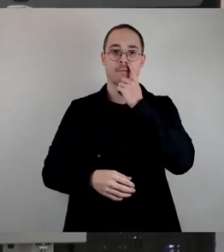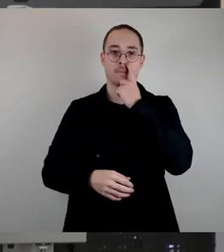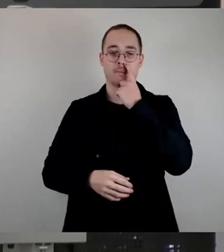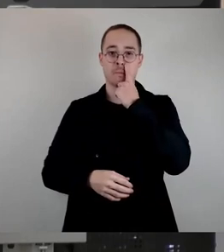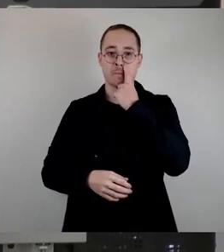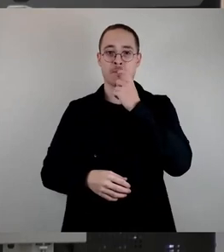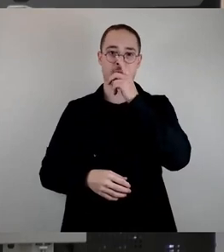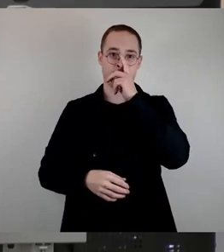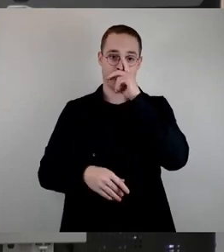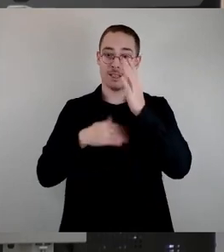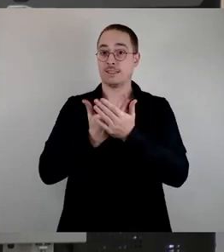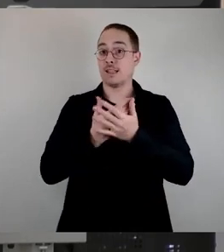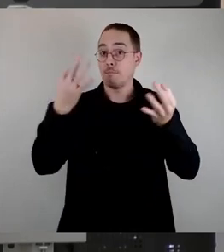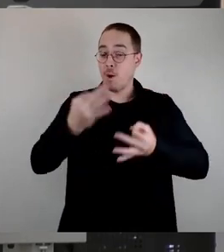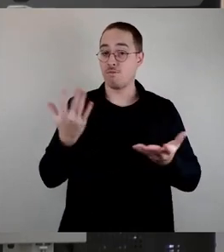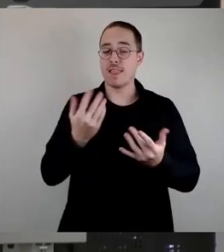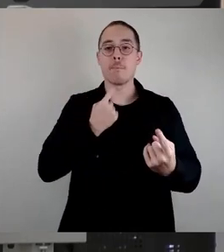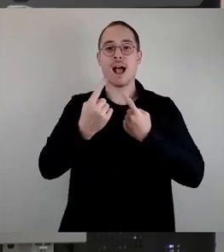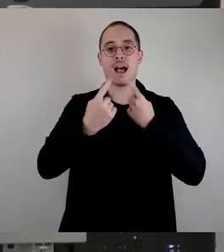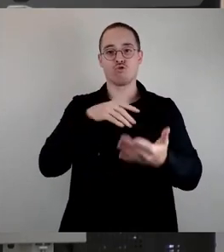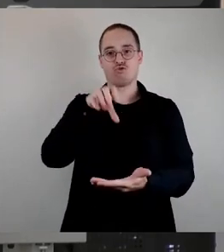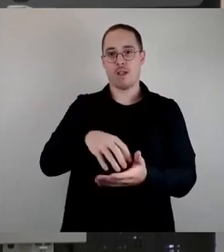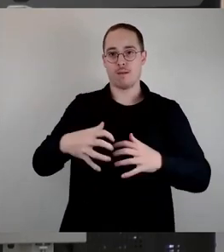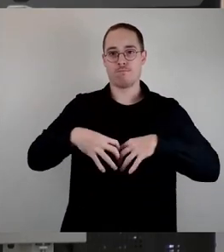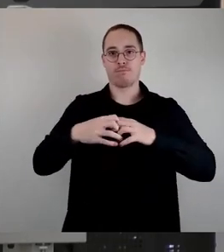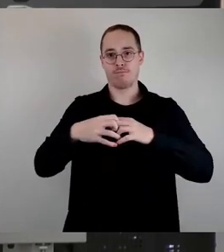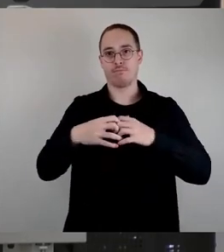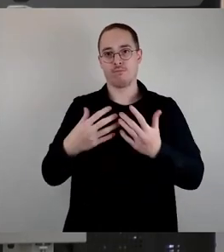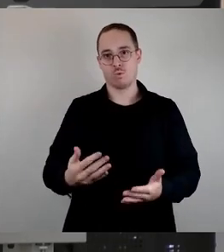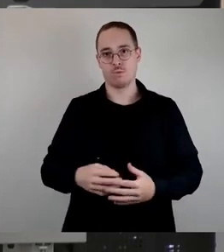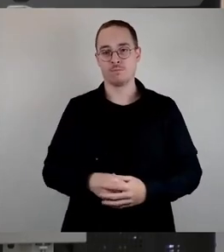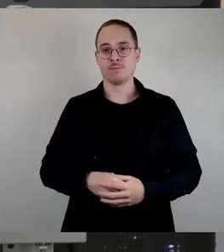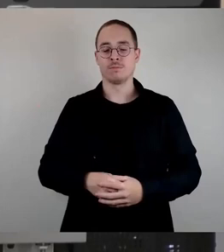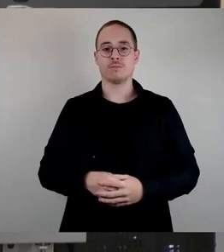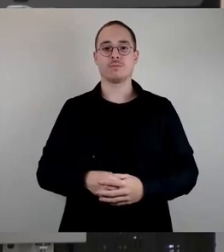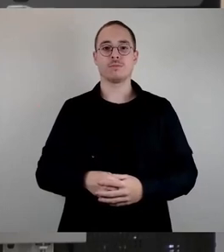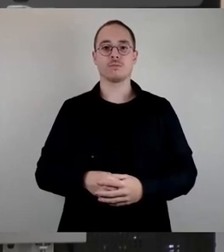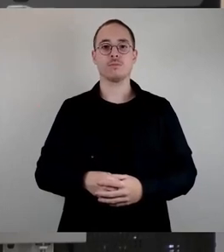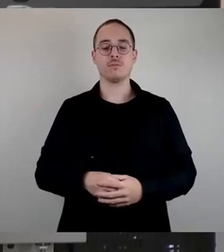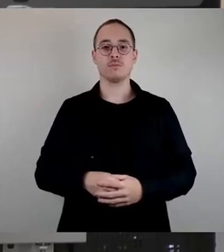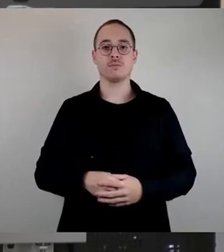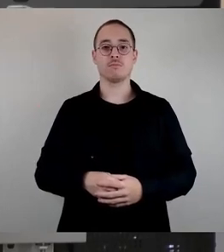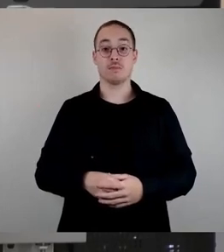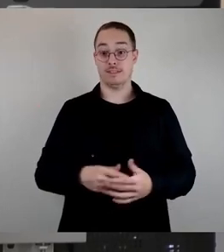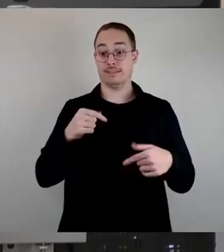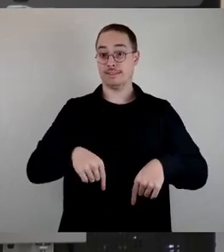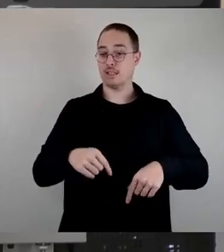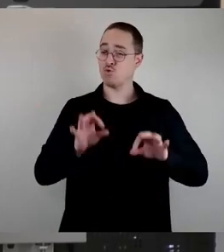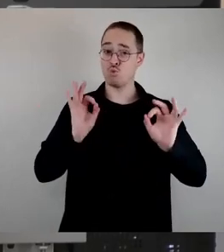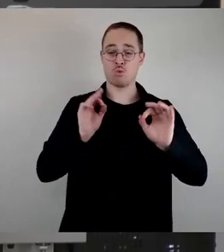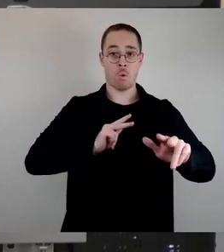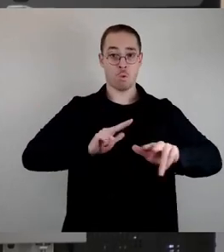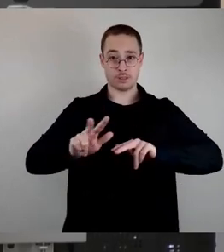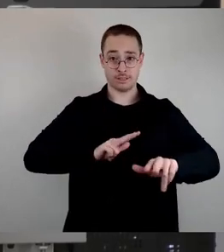natürlich eine Beratung. Das ist der dritte Punkt. Wir haben hier sehr gut organisiert, schon allein